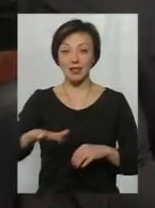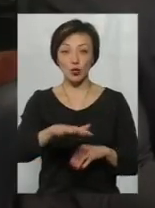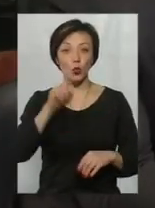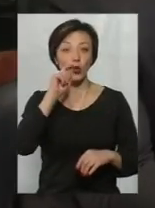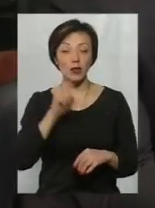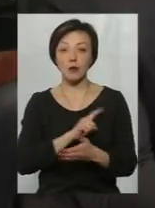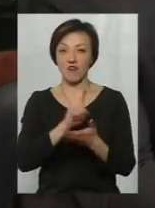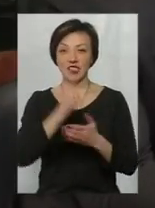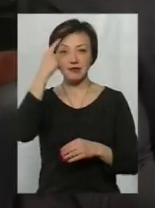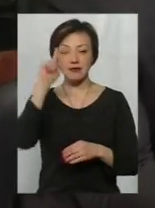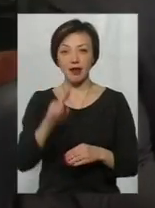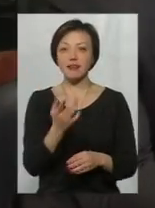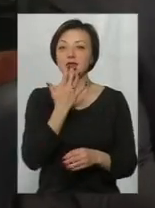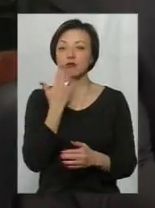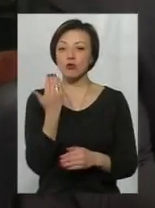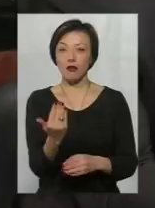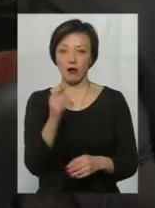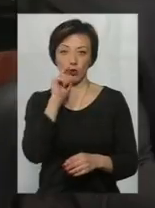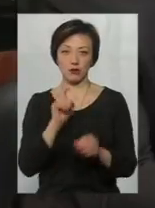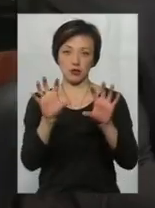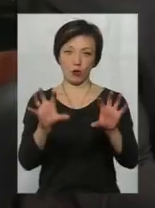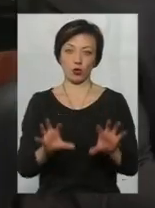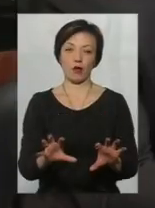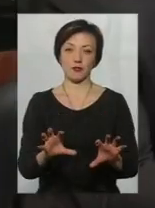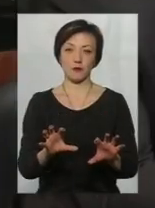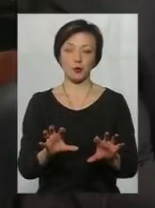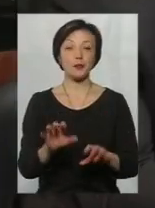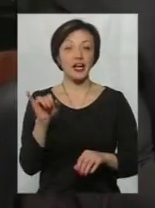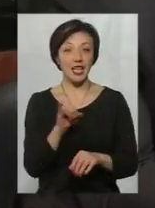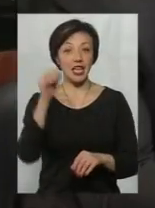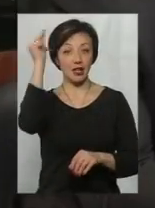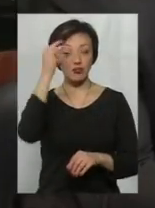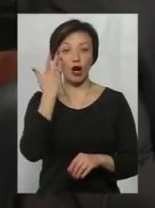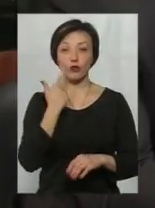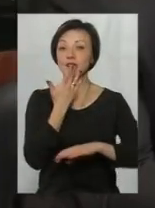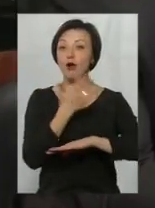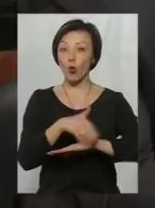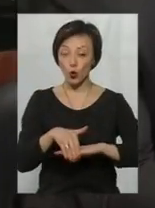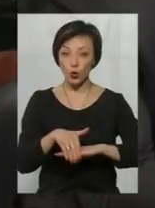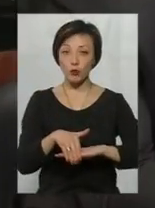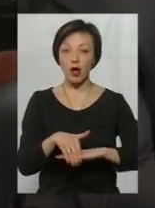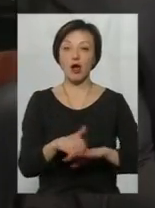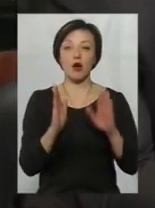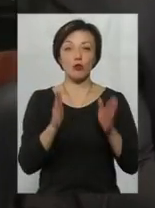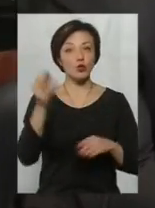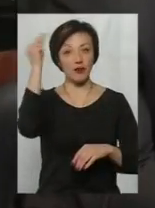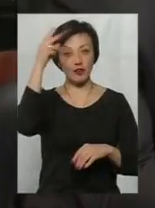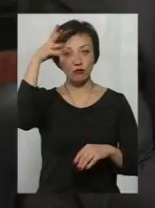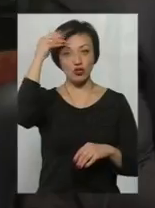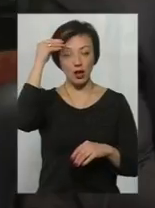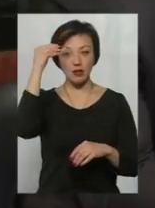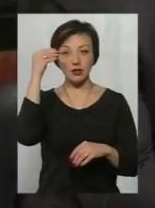України, вона повинна знати національне українське законодавство. І навчаючись за кордоном, вона буде вивчати